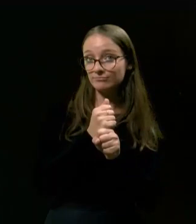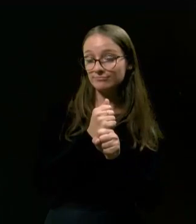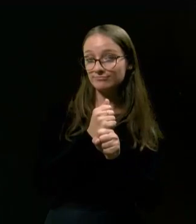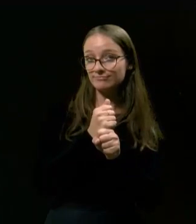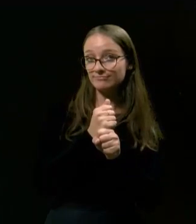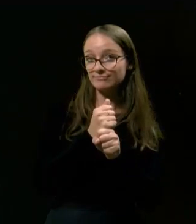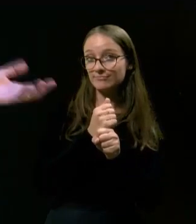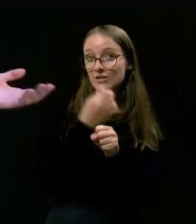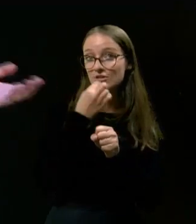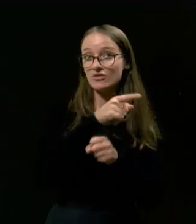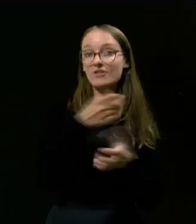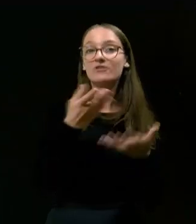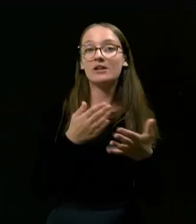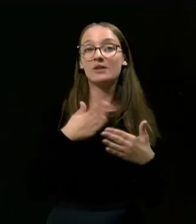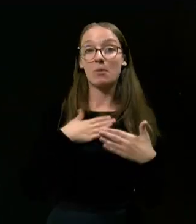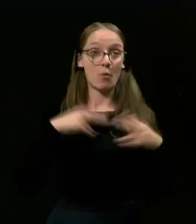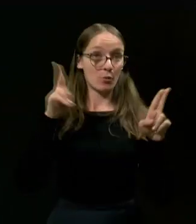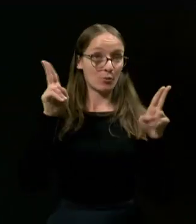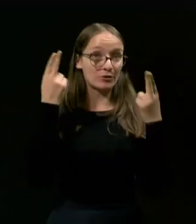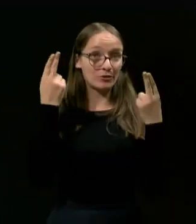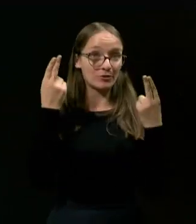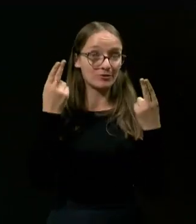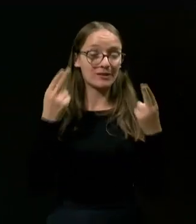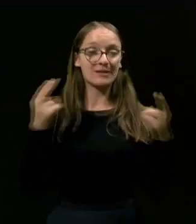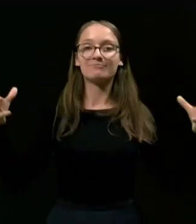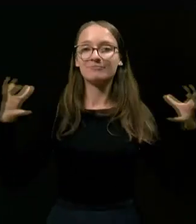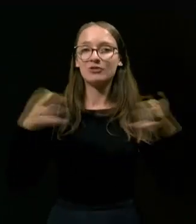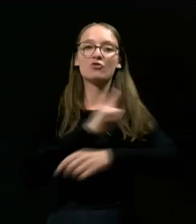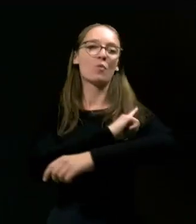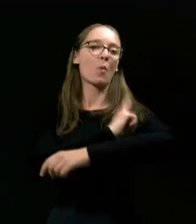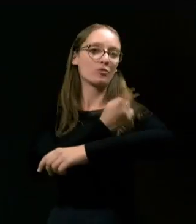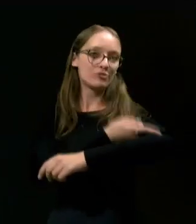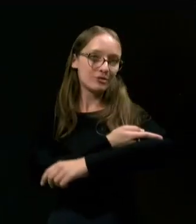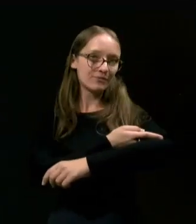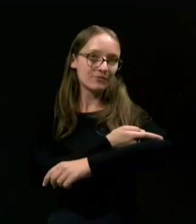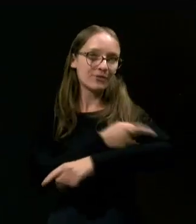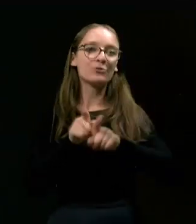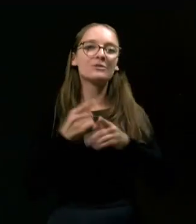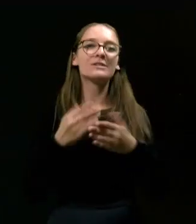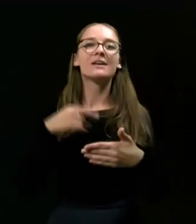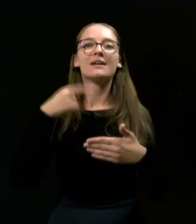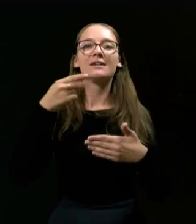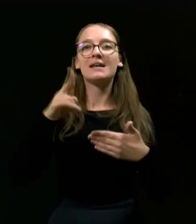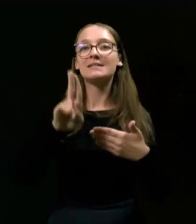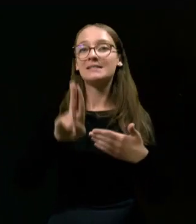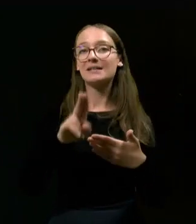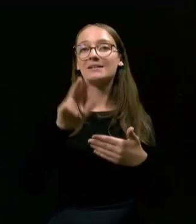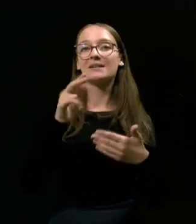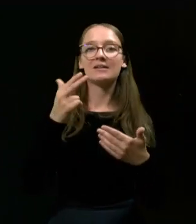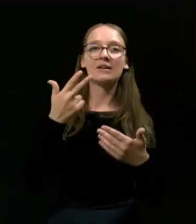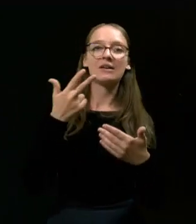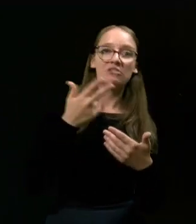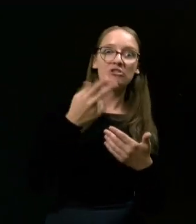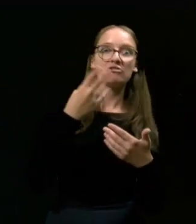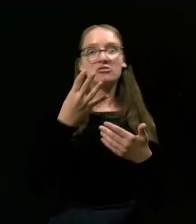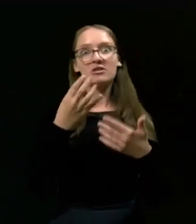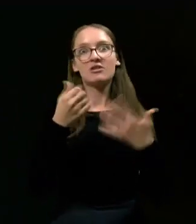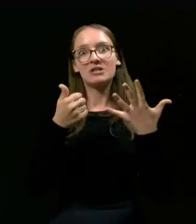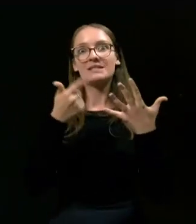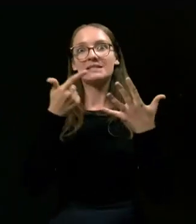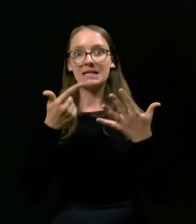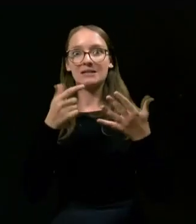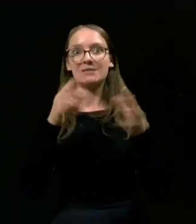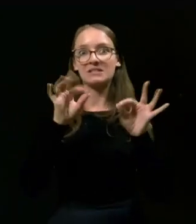In če želite moj poziv, da združimo moči, tudi za naslednjih 3, 4, 6, 7, 10,